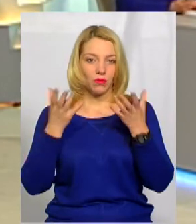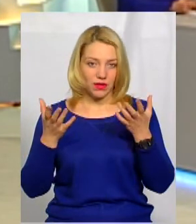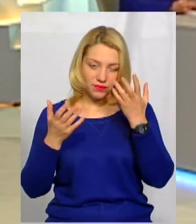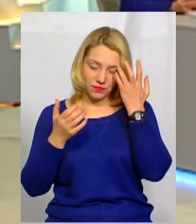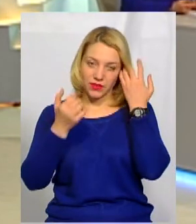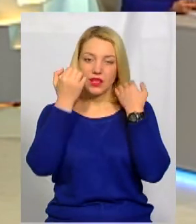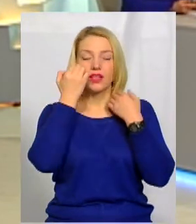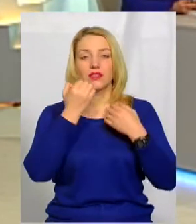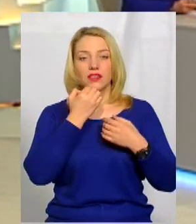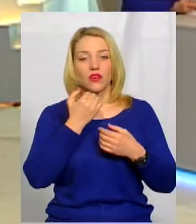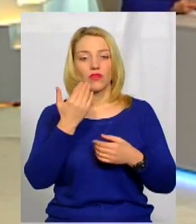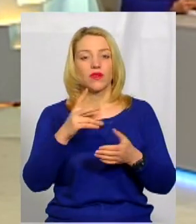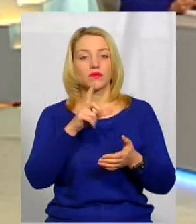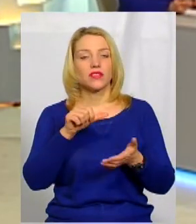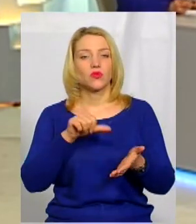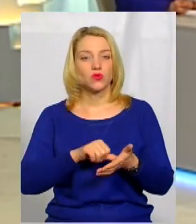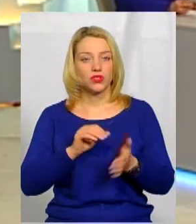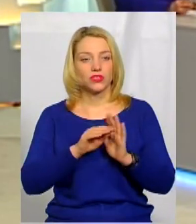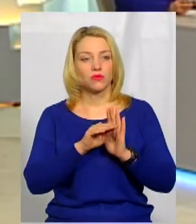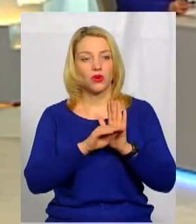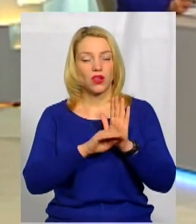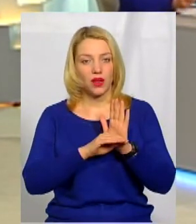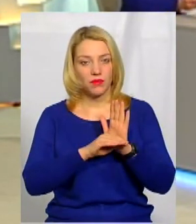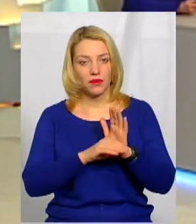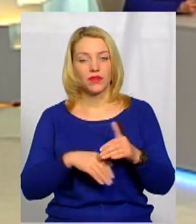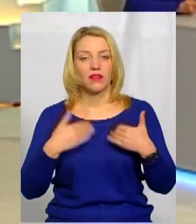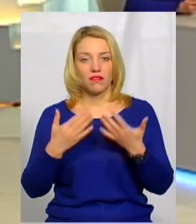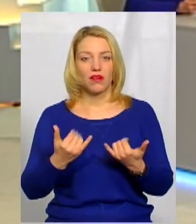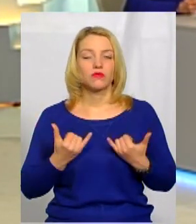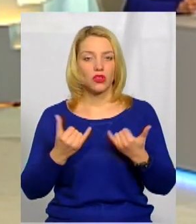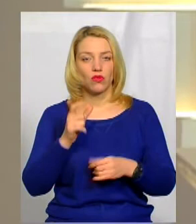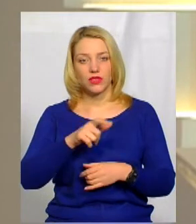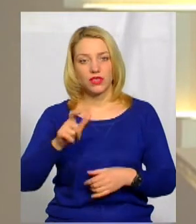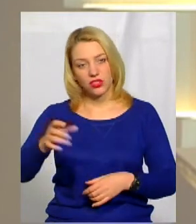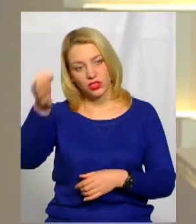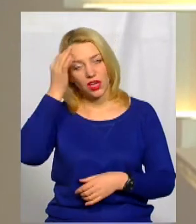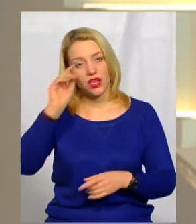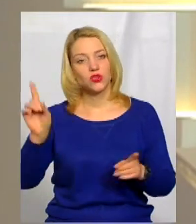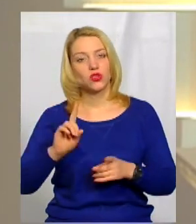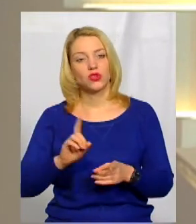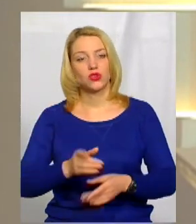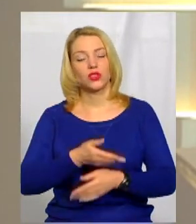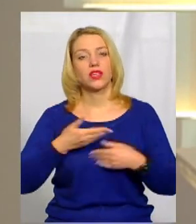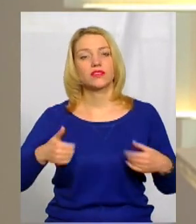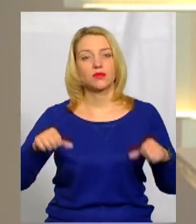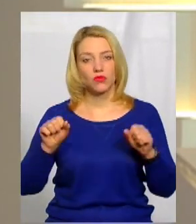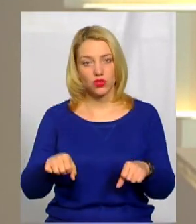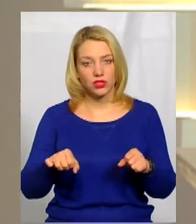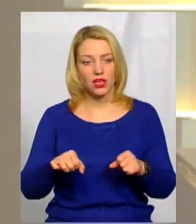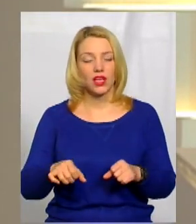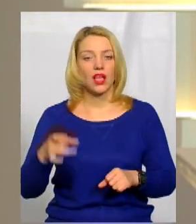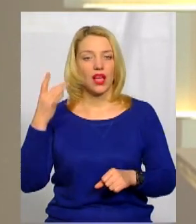Дякую вам за участь у програмі. Вам, шановні глядачі, нагадую, що нас можна,